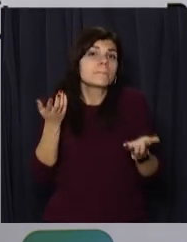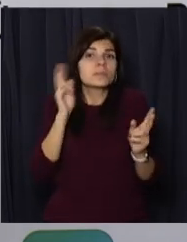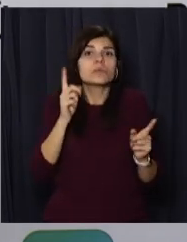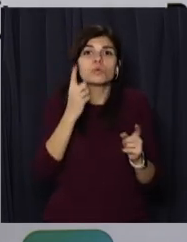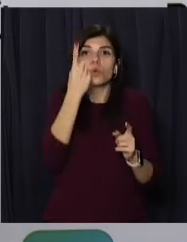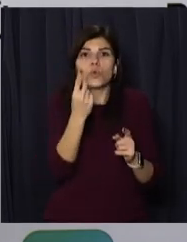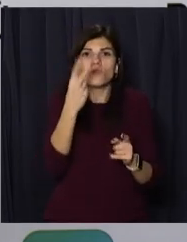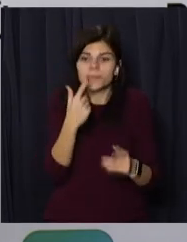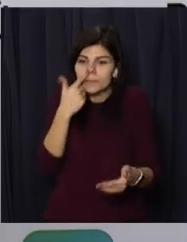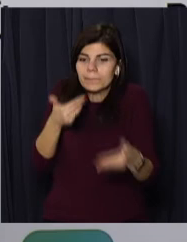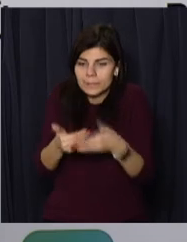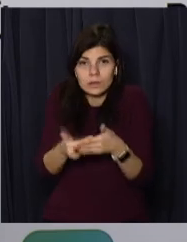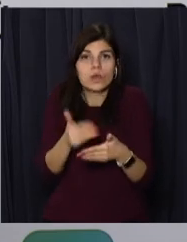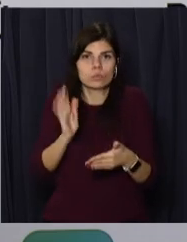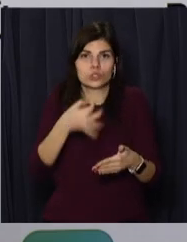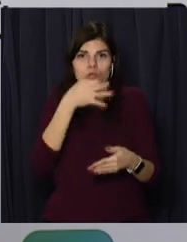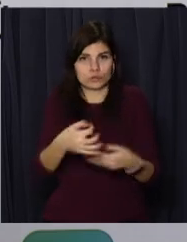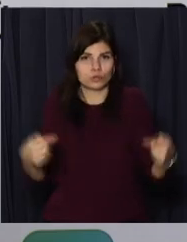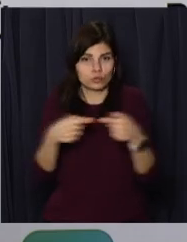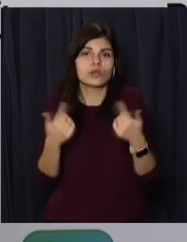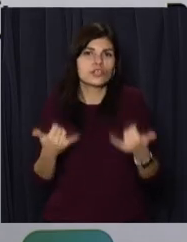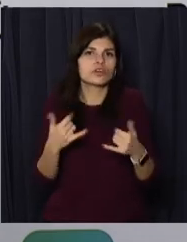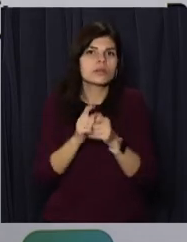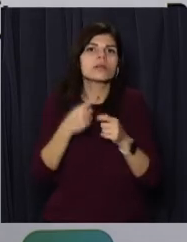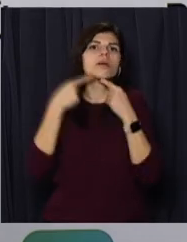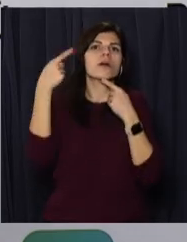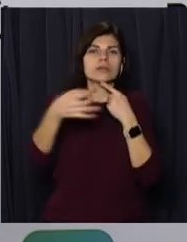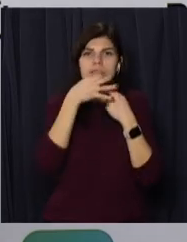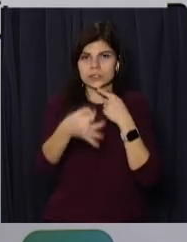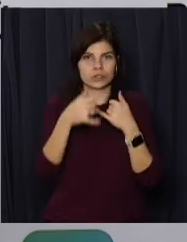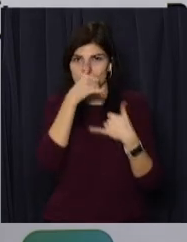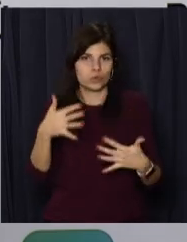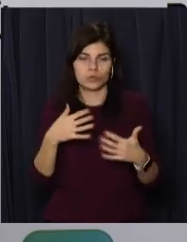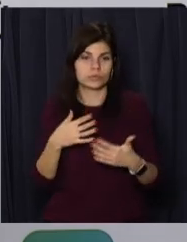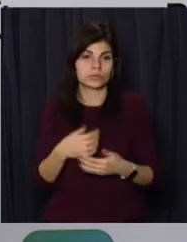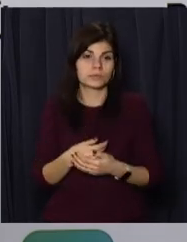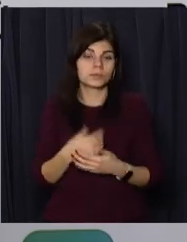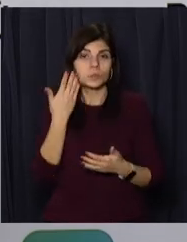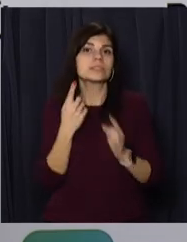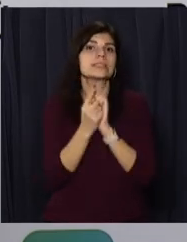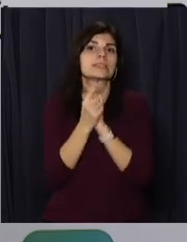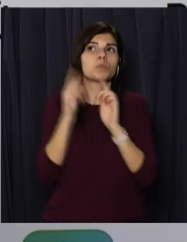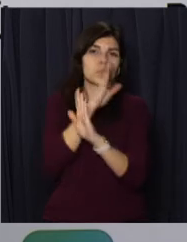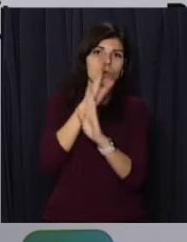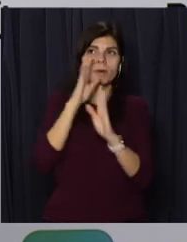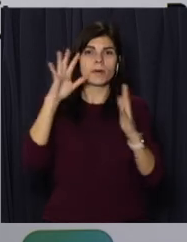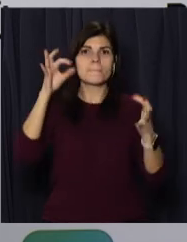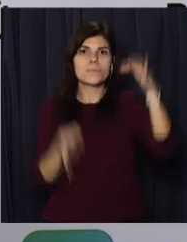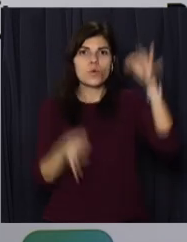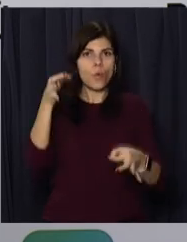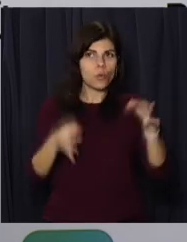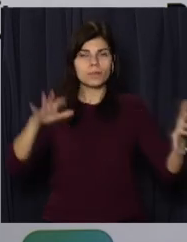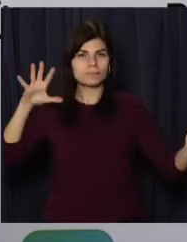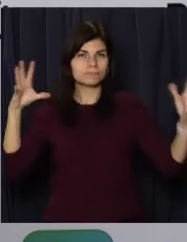там за одну-дві доби, якщо буде переміщення якихось змін на синоптичних процесів. на